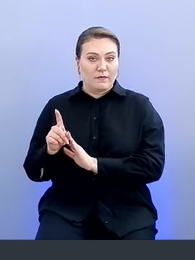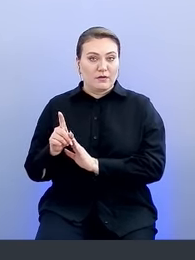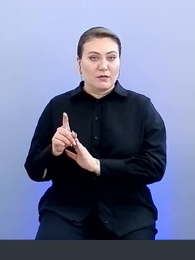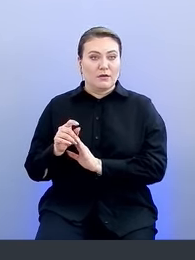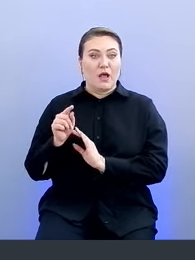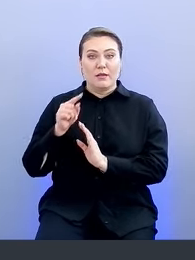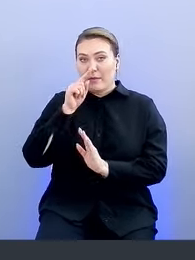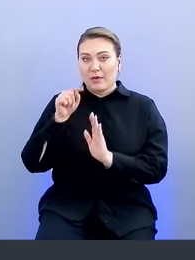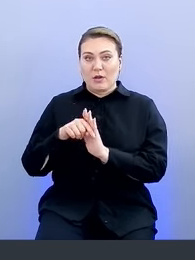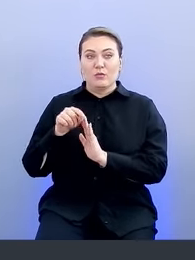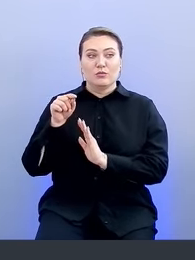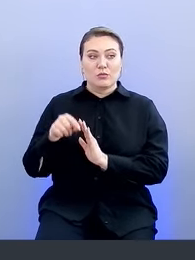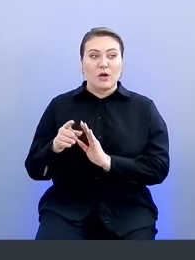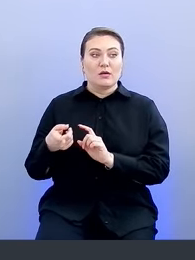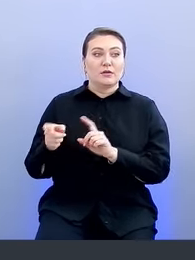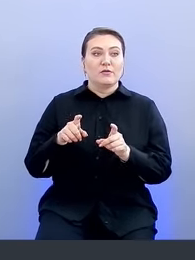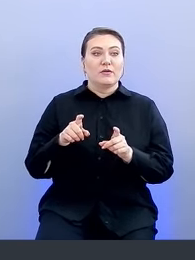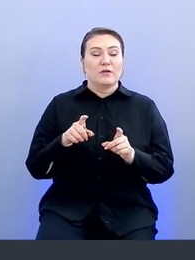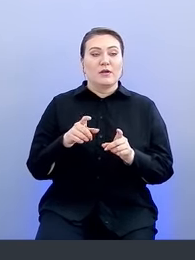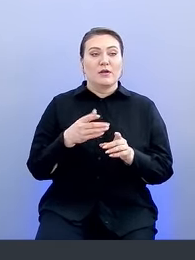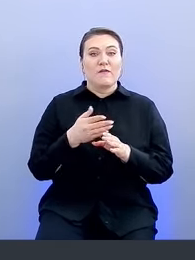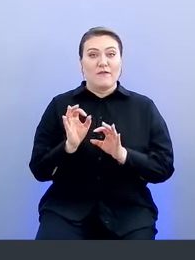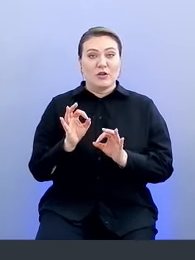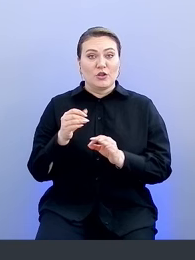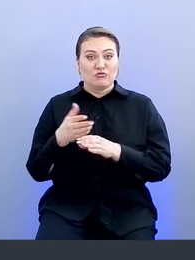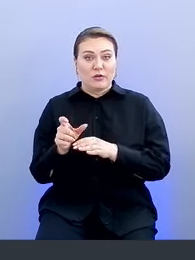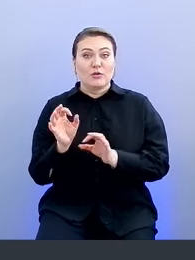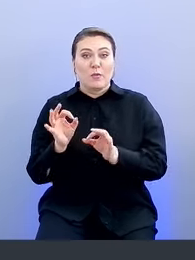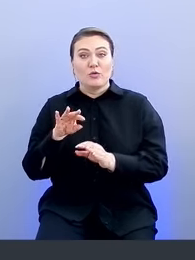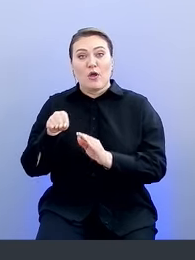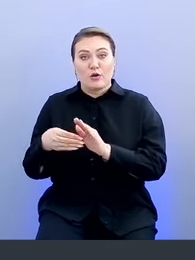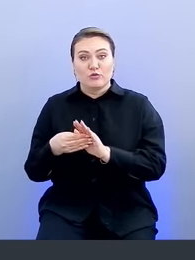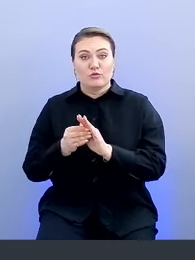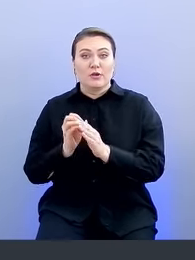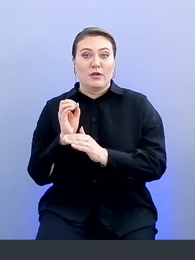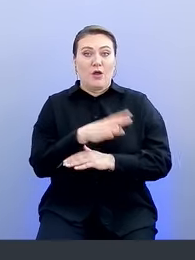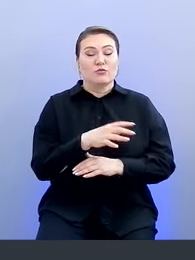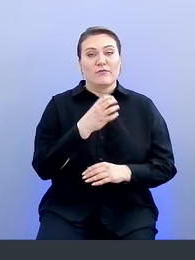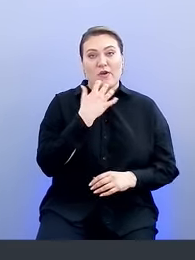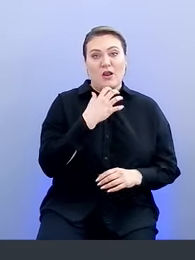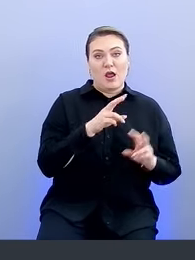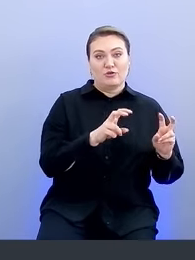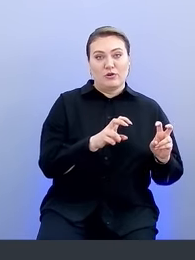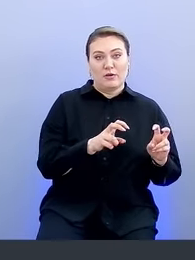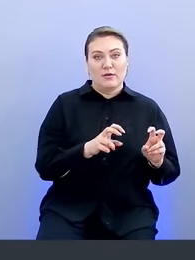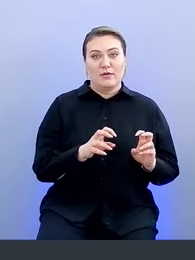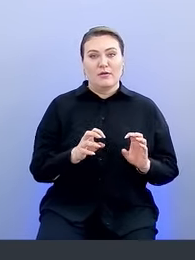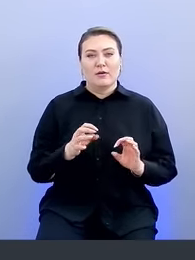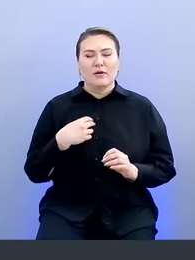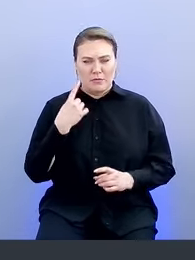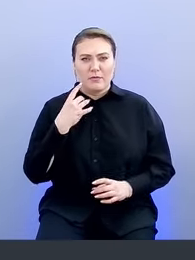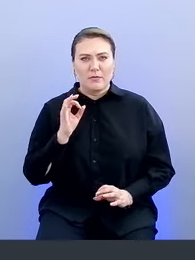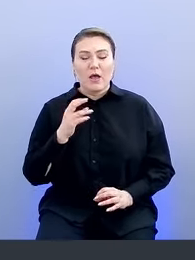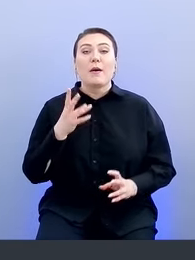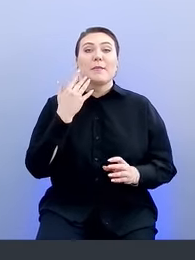Они попадают туда, затем валидная часть нормализуется, хэшируется и кладется в горячее. Я правильно поняла? То есть при